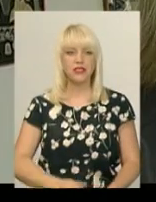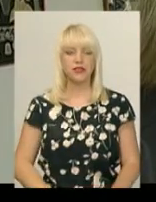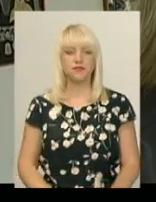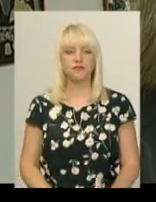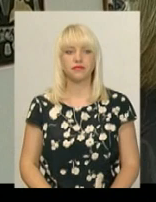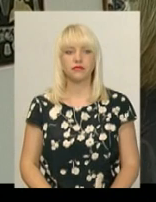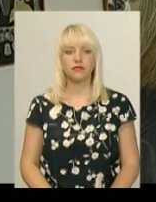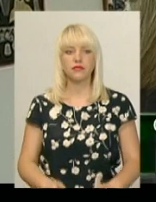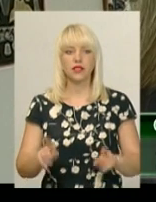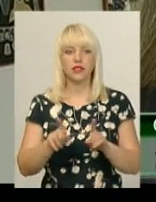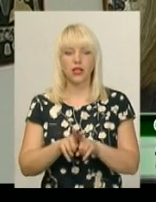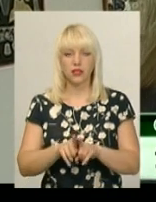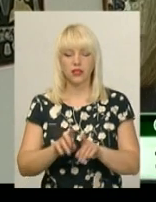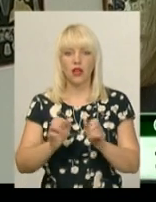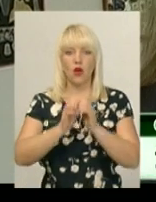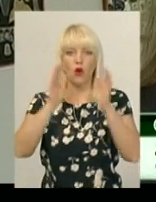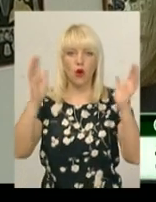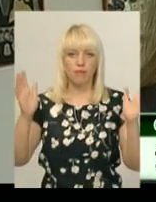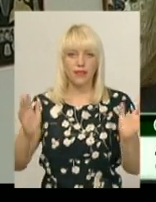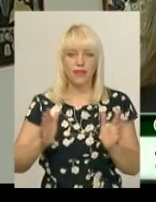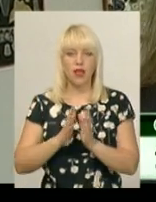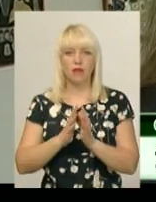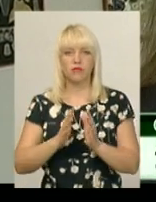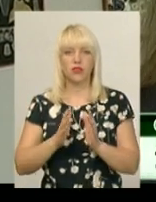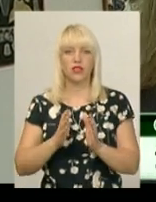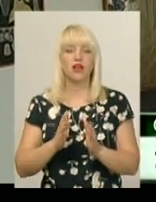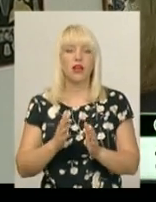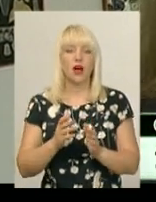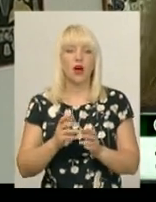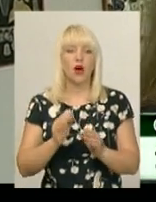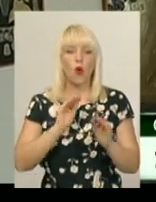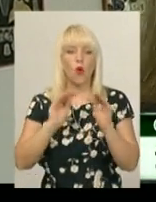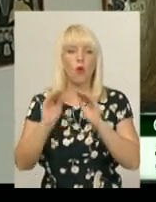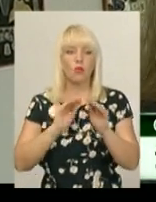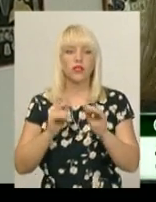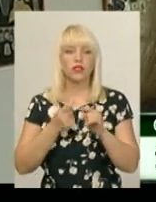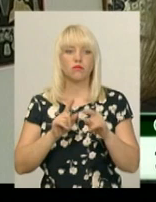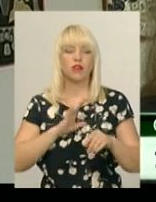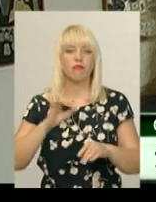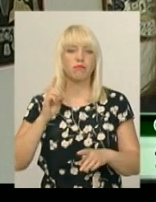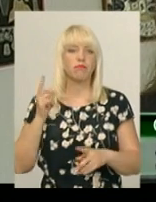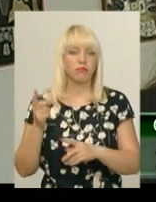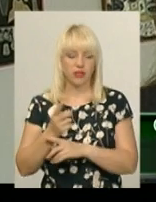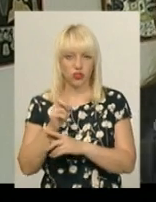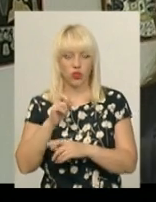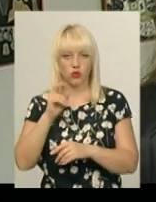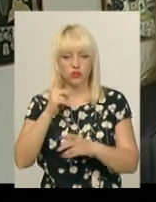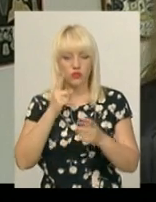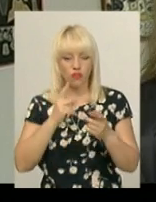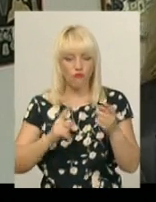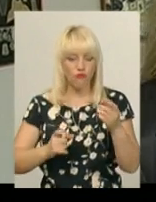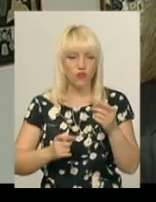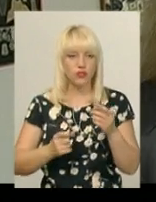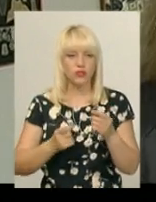Такі об'ємно-просторові композиції, а ця була першою, яку створив Микола Мазур, вони